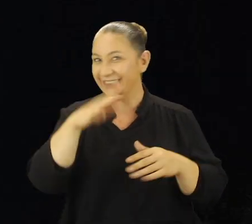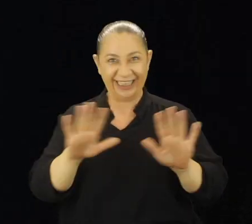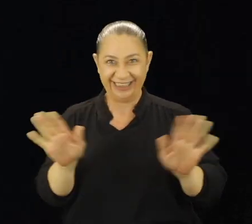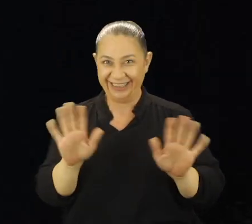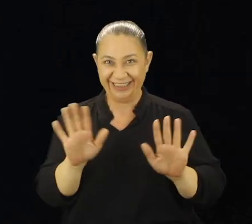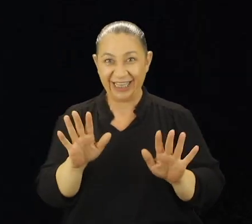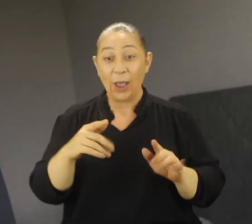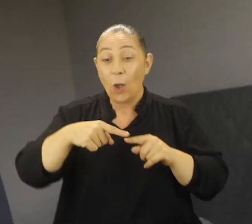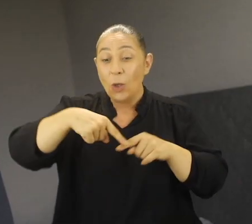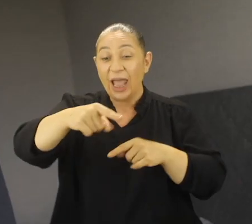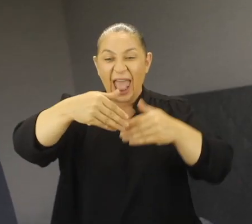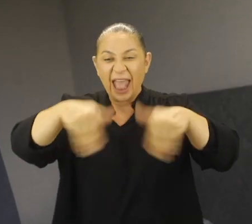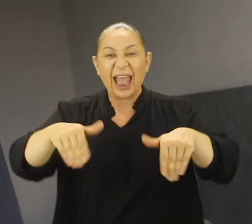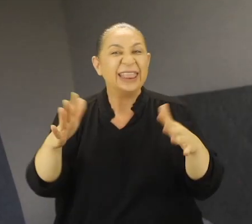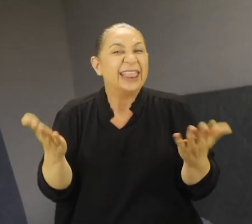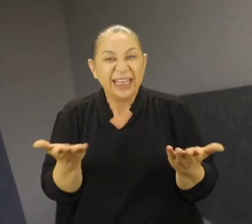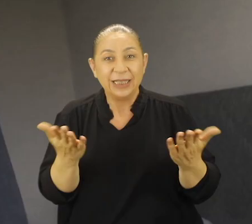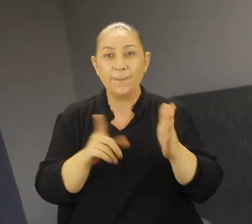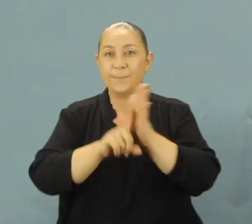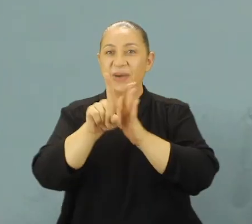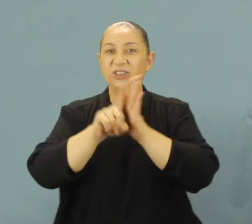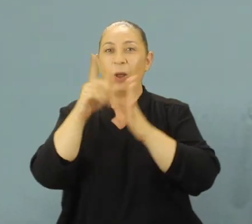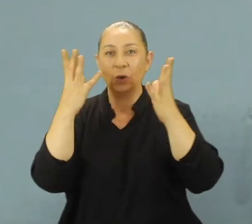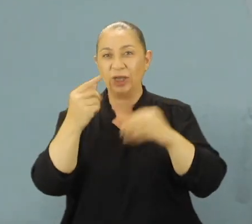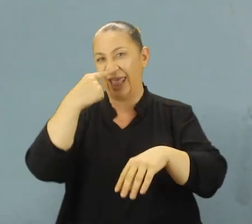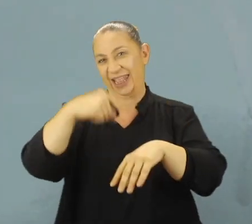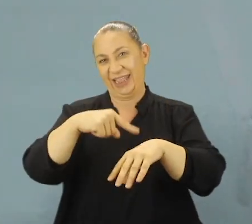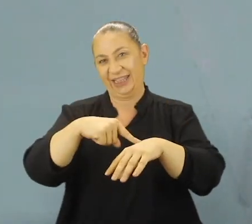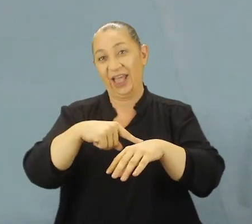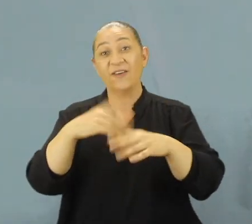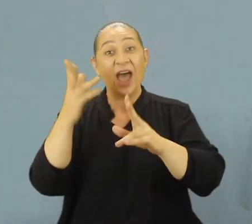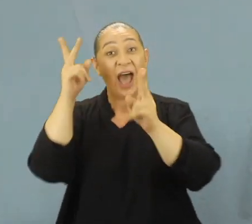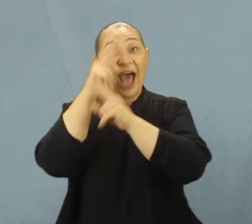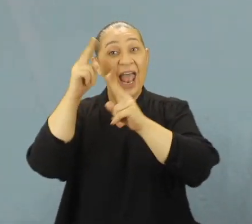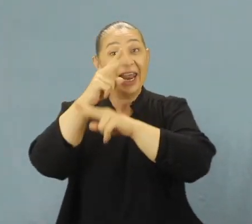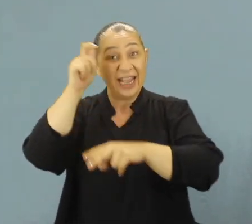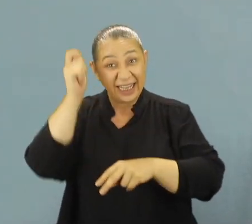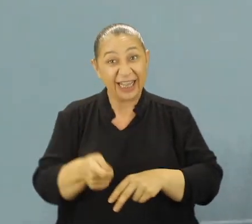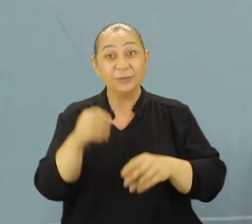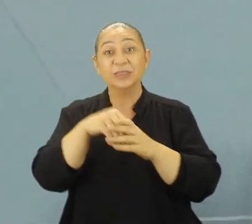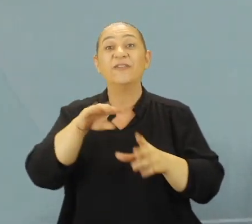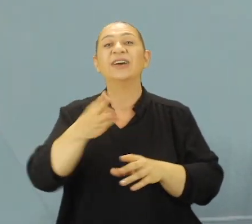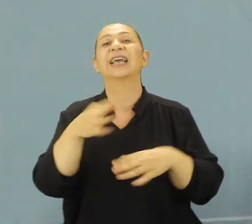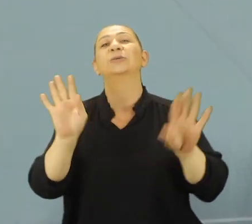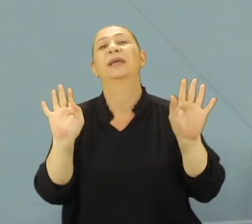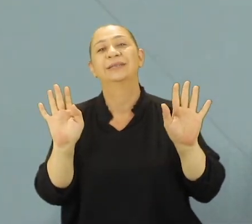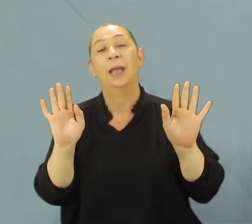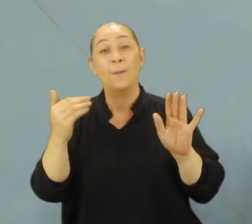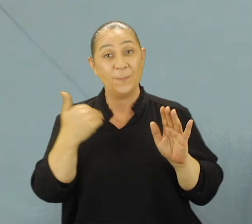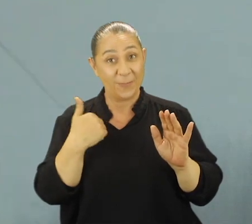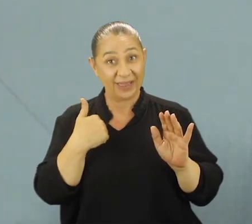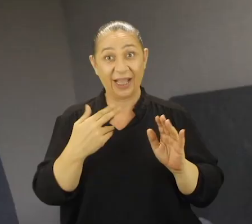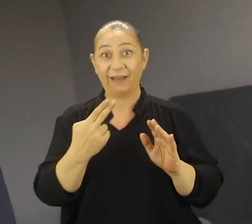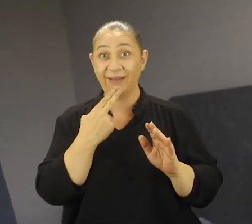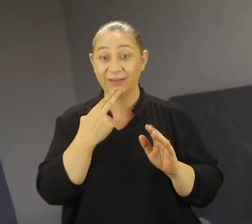de yalnız değilsiniz. Önünüzdeki engel her neyse başarabileceğinize inanın ve hayallerinizi gerçekleştirmekten vazgeçmeyin.